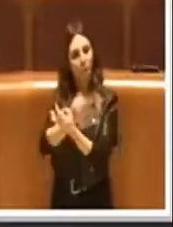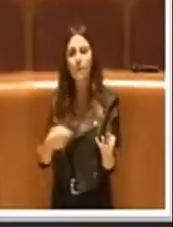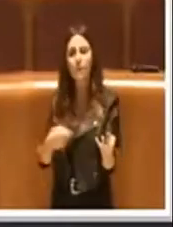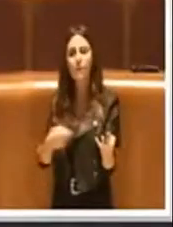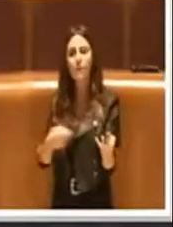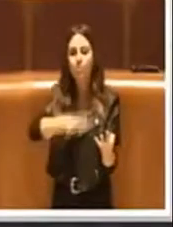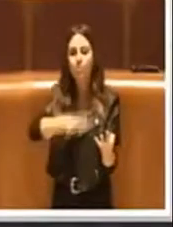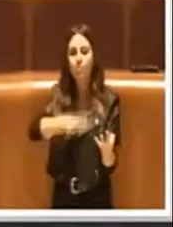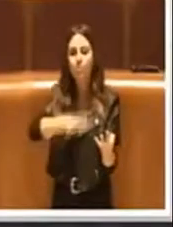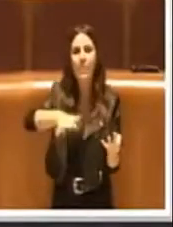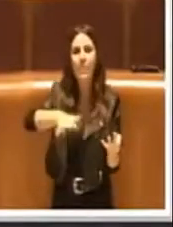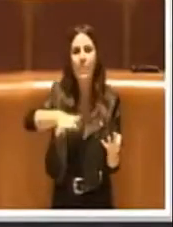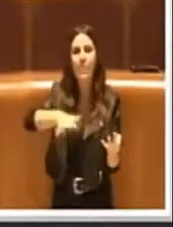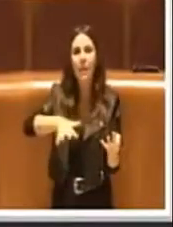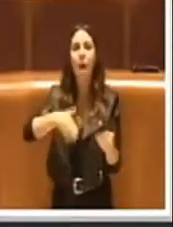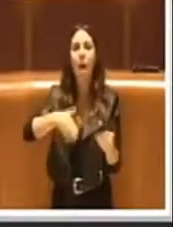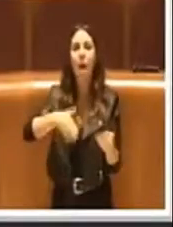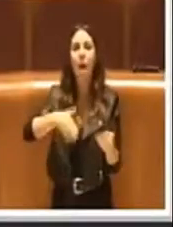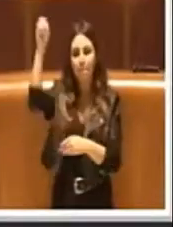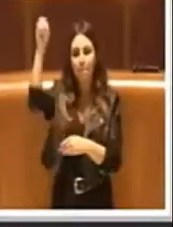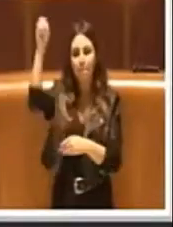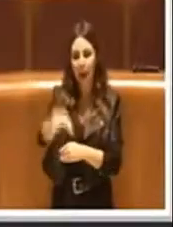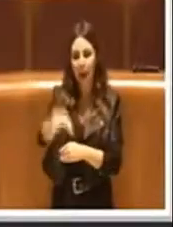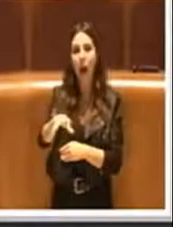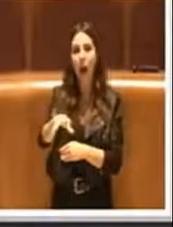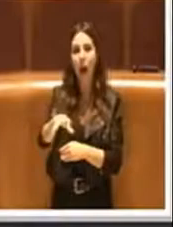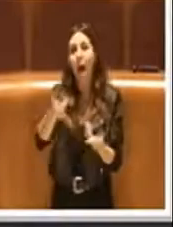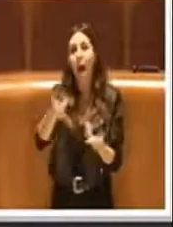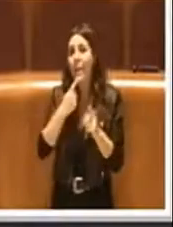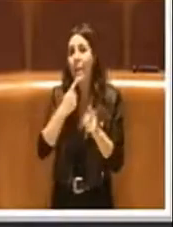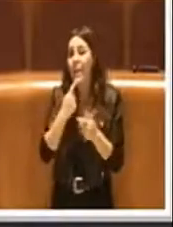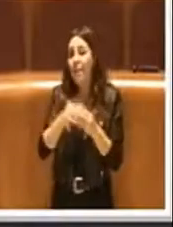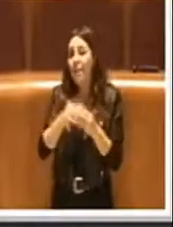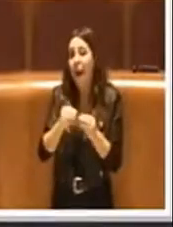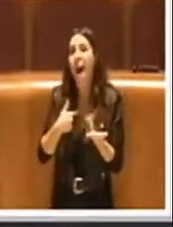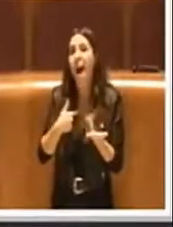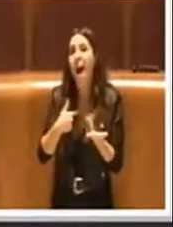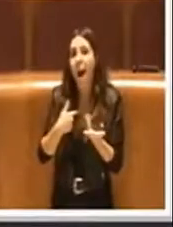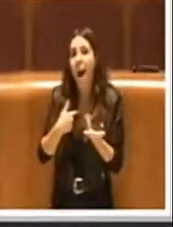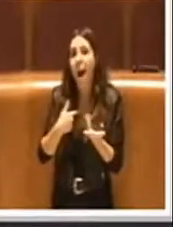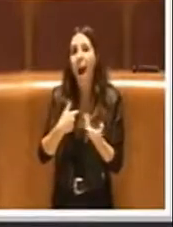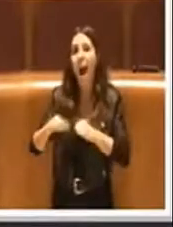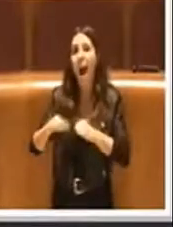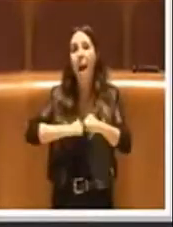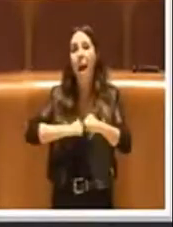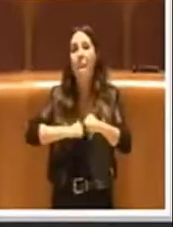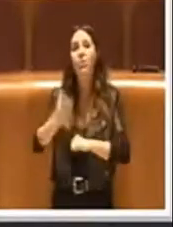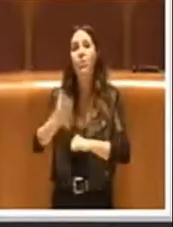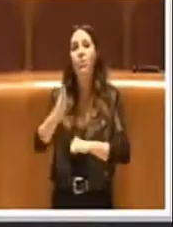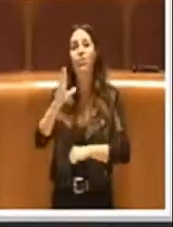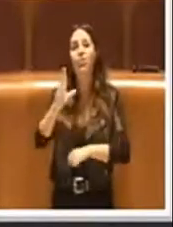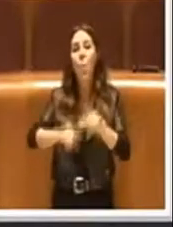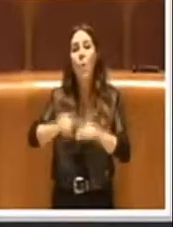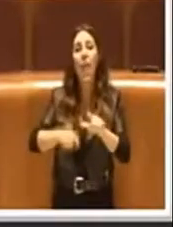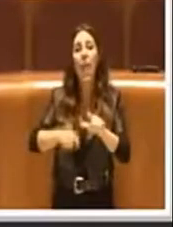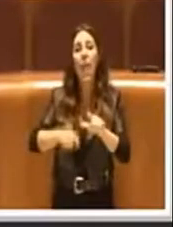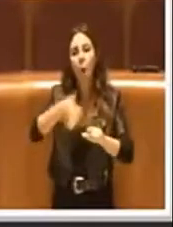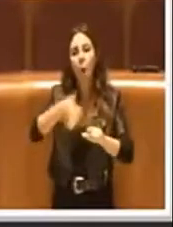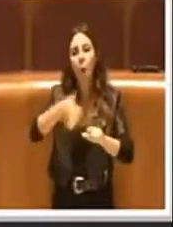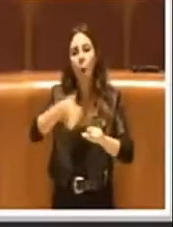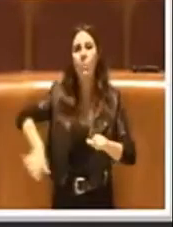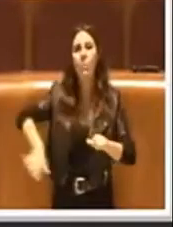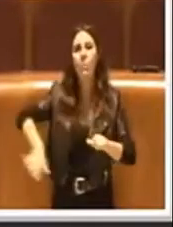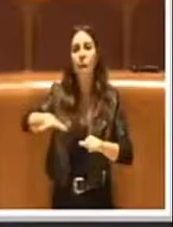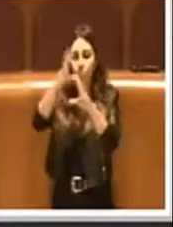è stato illuminato sempre grazie all'amministrazione del Movimento 5 Stelle, il piazzale era buio anche prima, ma